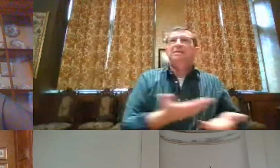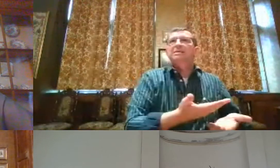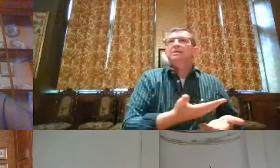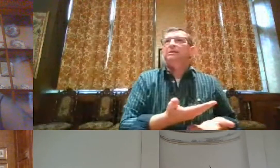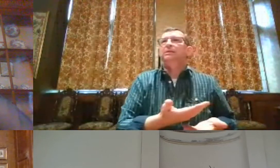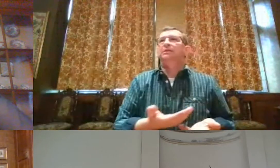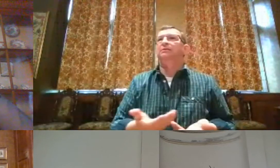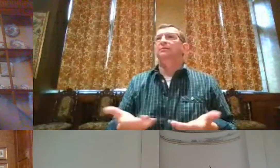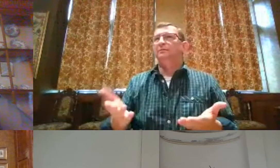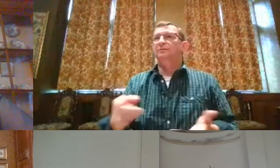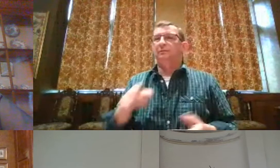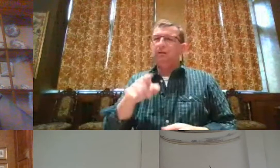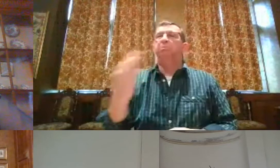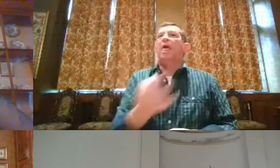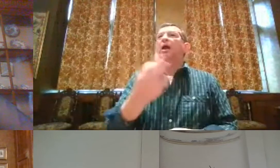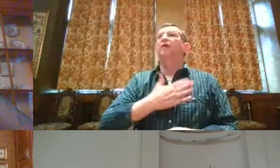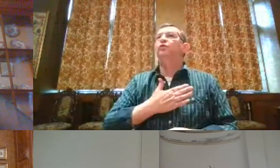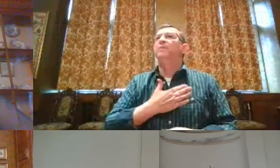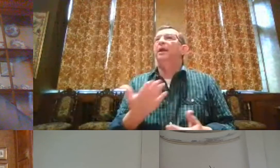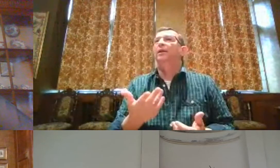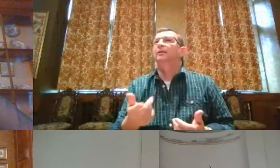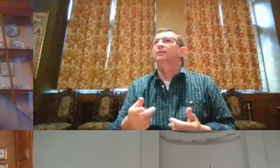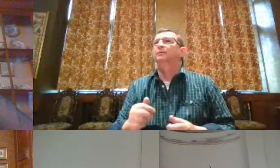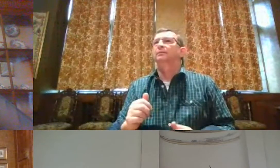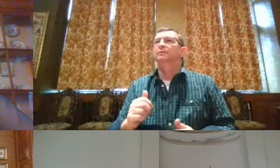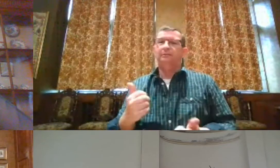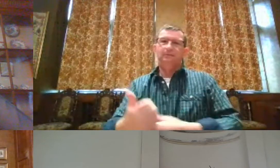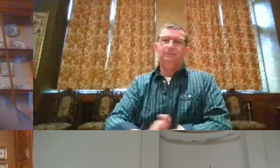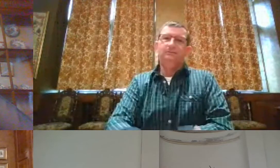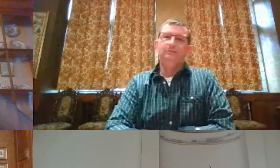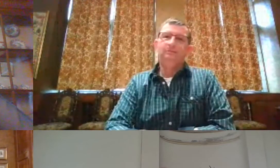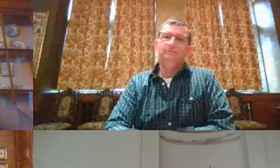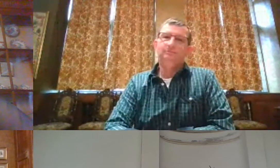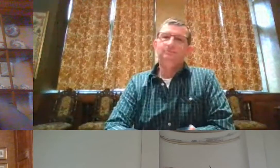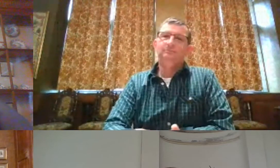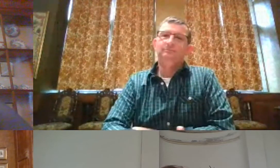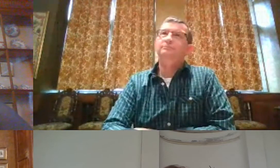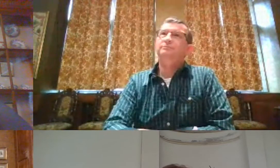Maar zorg dat iedereen welkom is en dat het voor iedereen toegankelijk is. Dat is toch wel belangrijk voor mij.